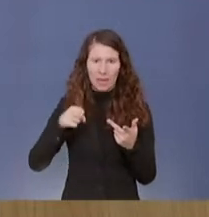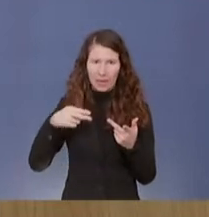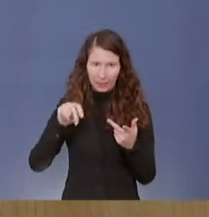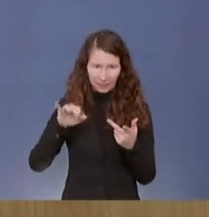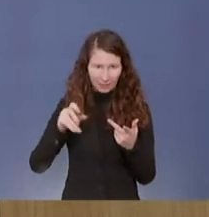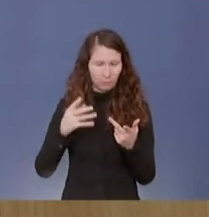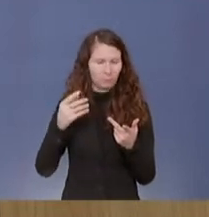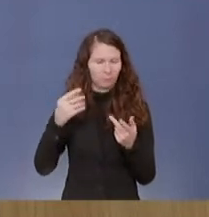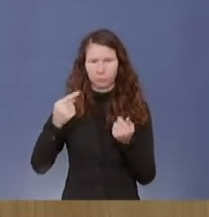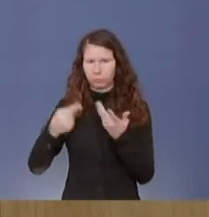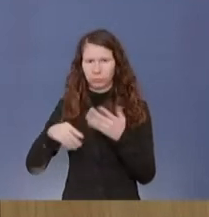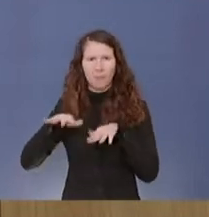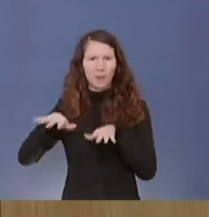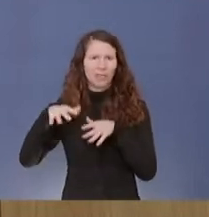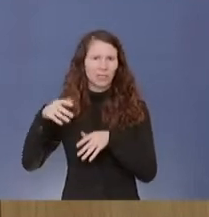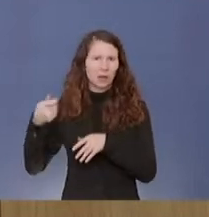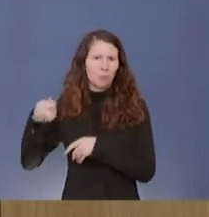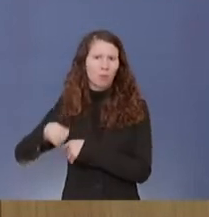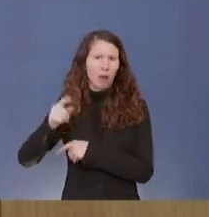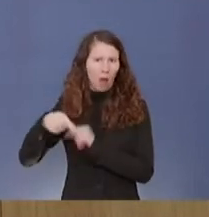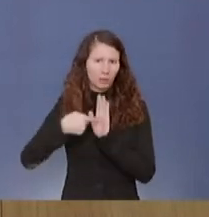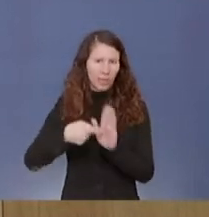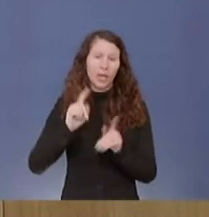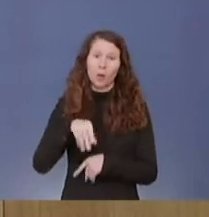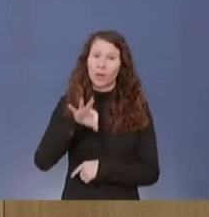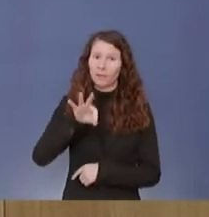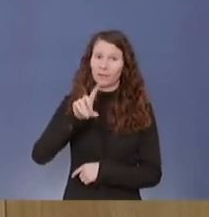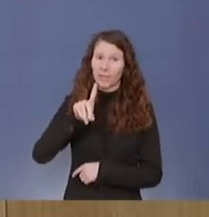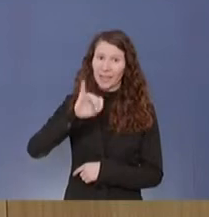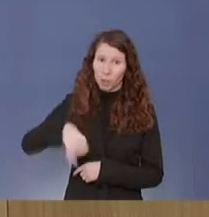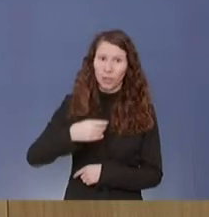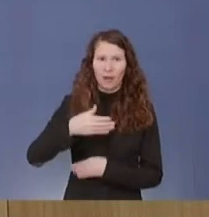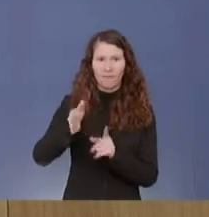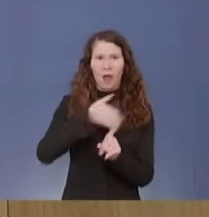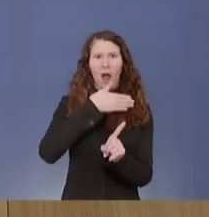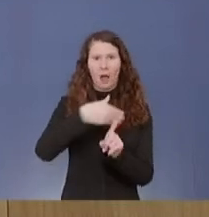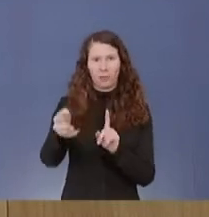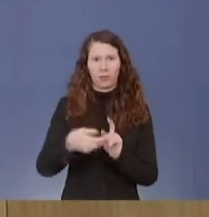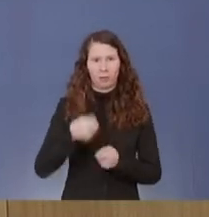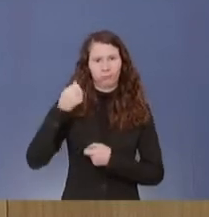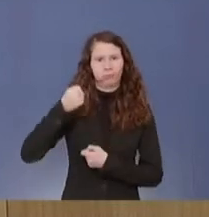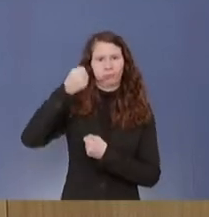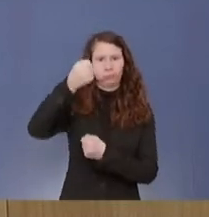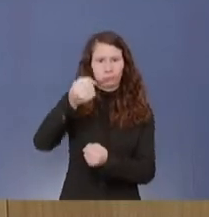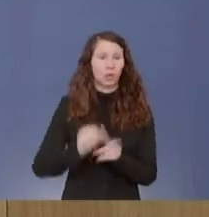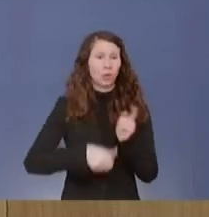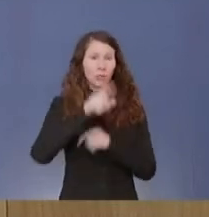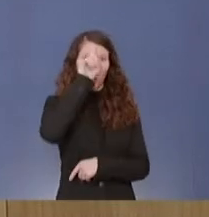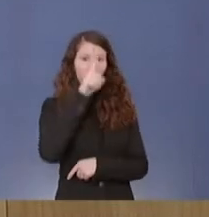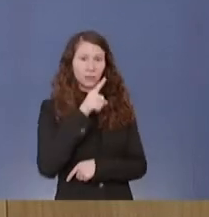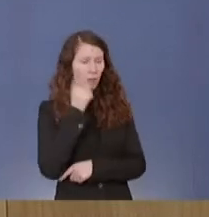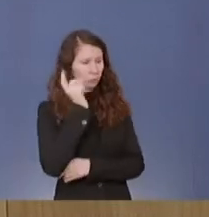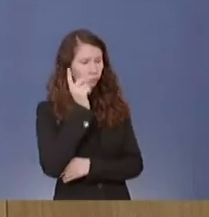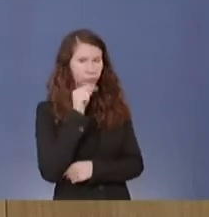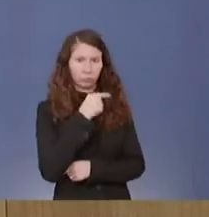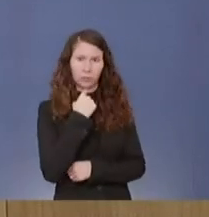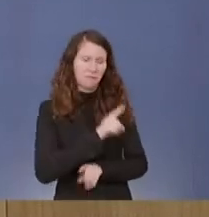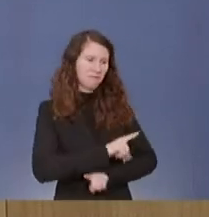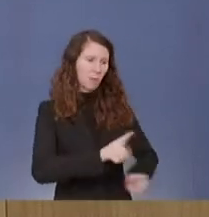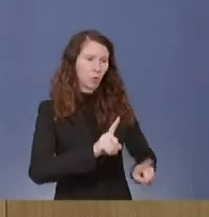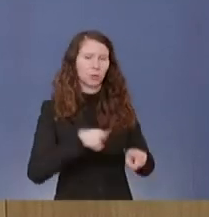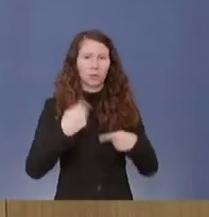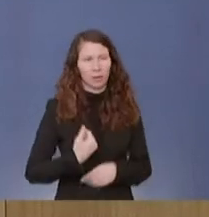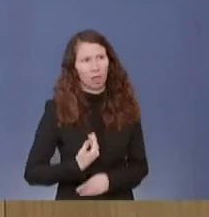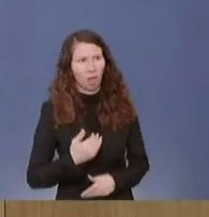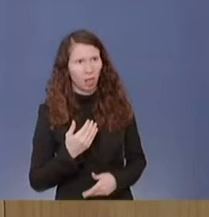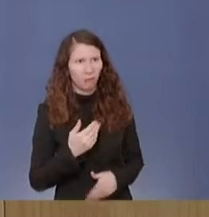Massenmördern gezeigt. Es wurden aber auch FDJ-Fahnen gezeigt. Zuerst hat die Polizei durchgegriffen. Es hieß, das ist verboten. Dann gab es aber doch Zweifel. Dann